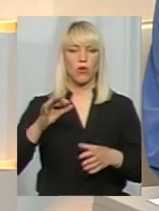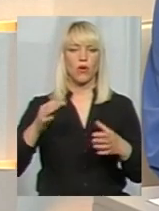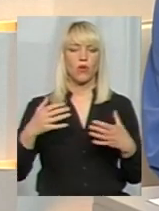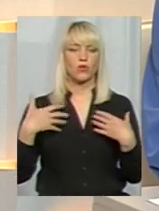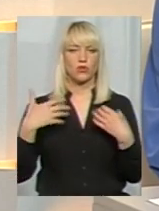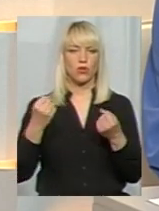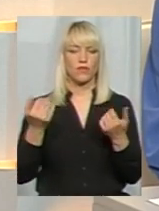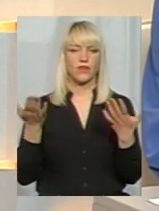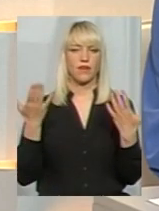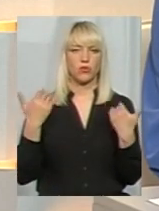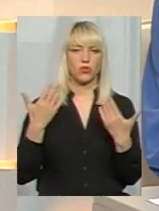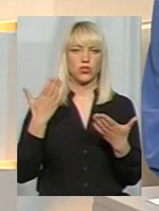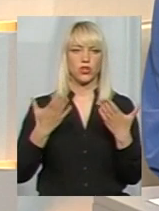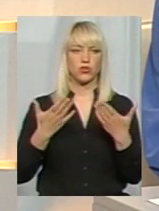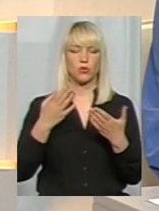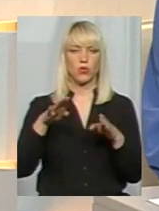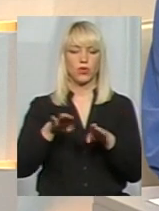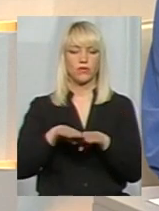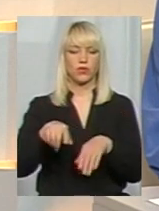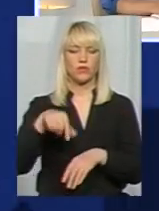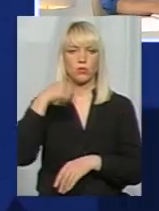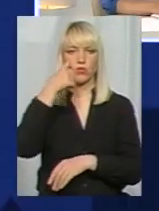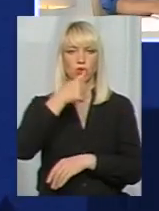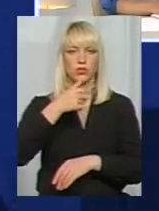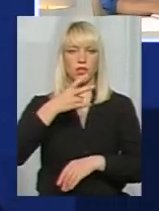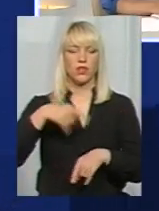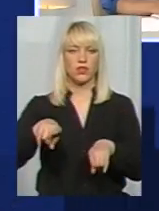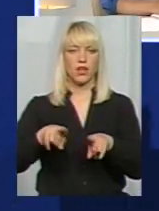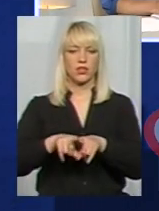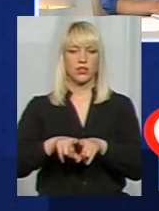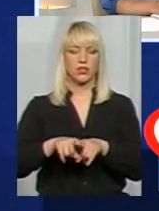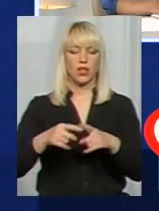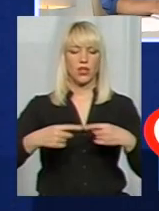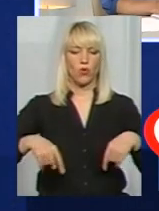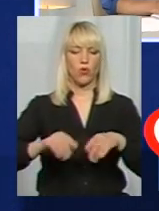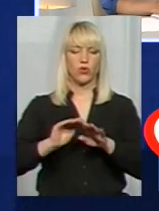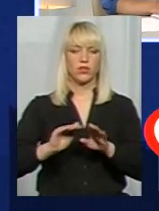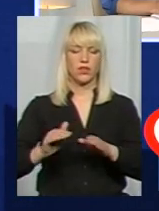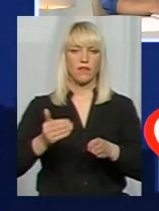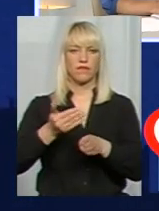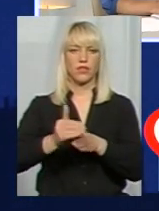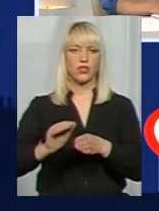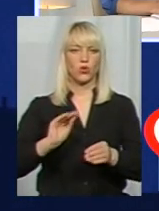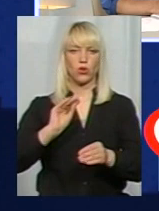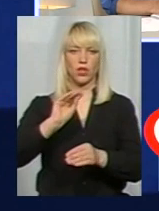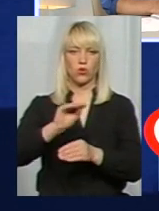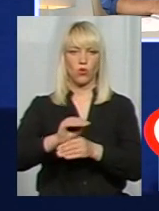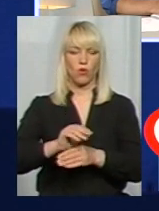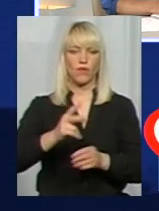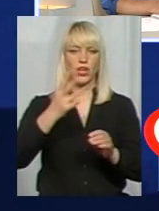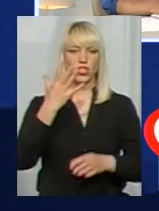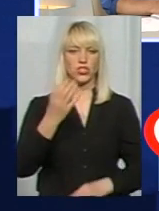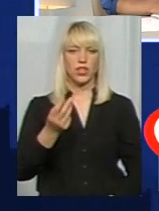У цьому році, якщо порівнювати, то на таку категорію дітей виділено додатково ще 300